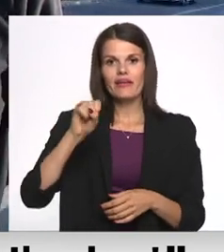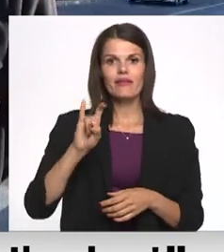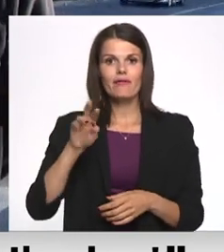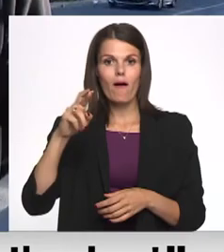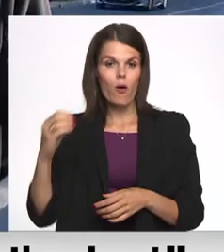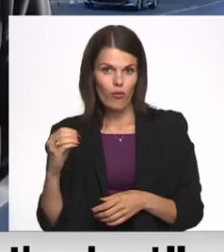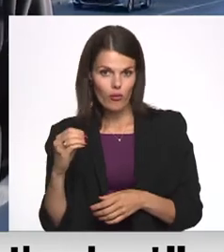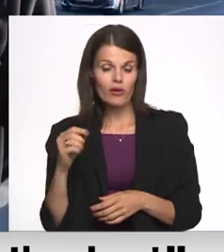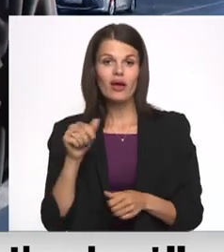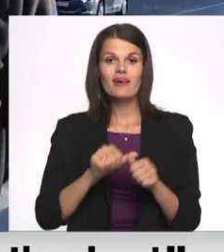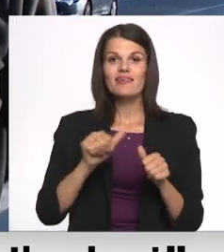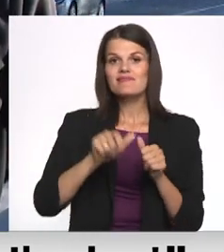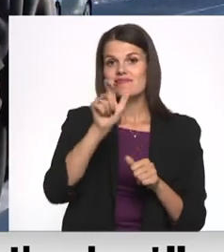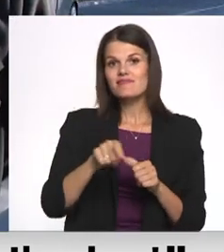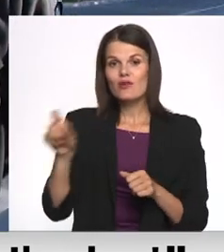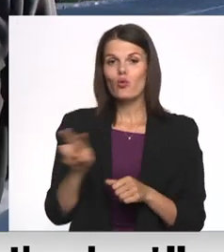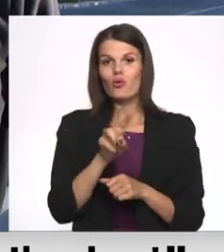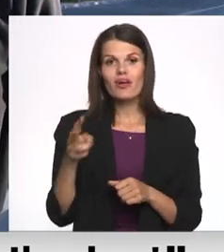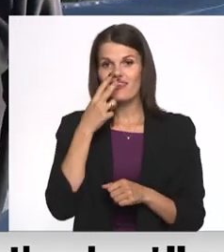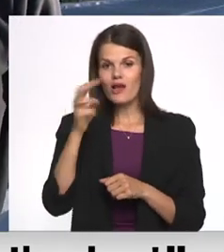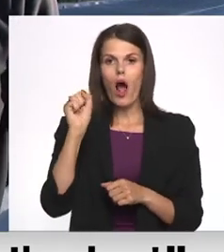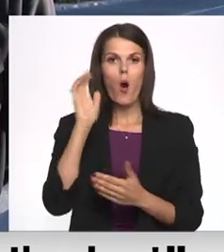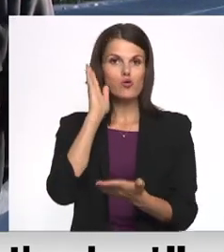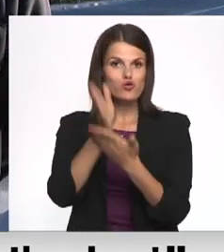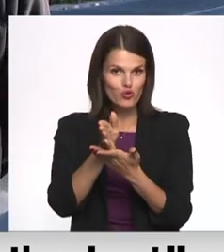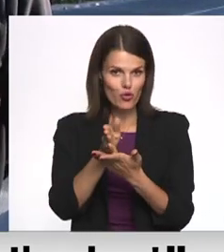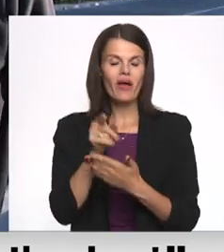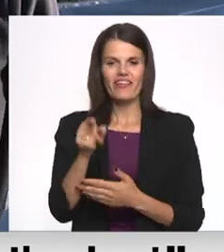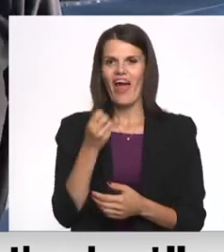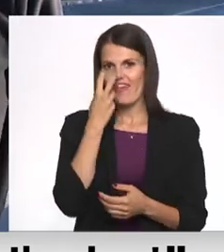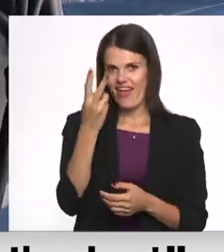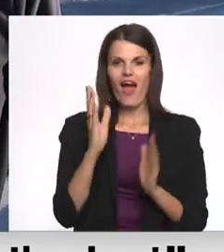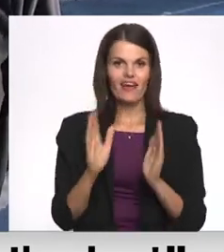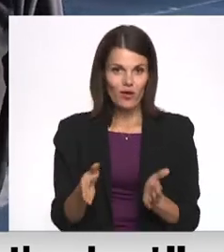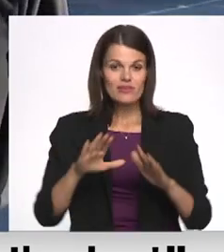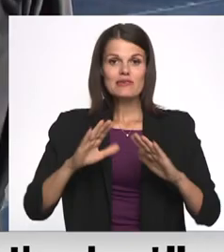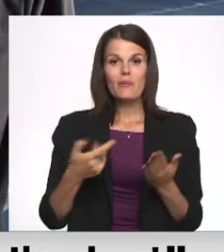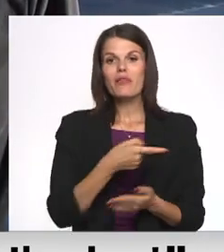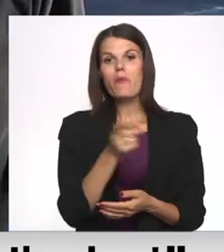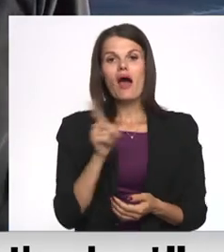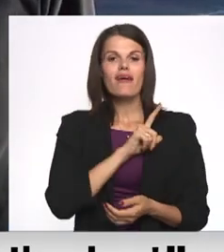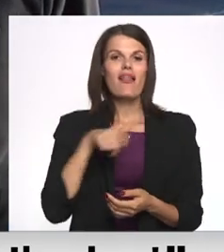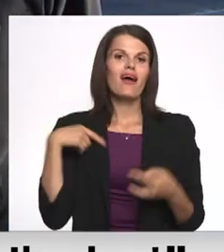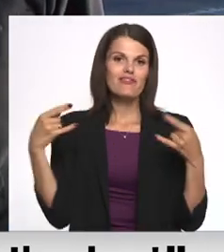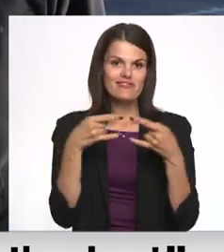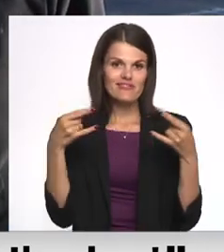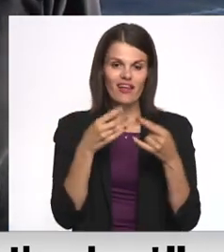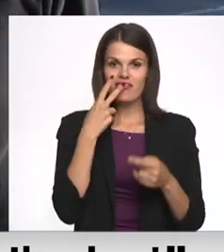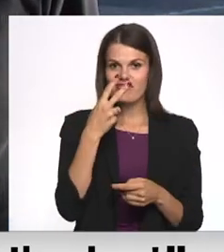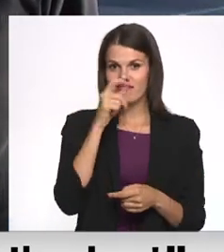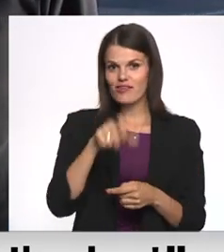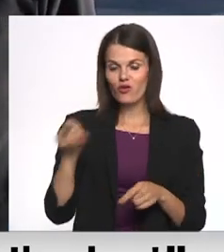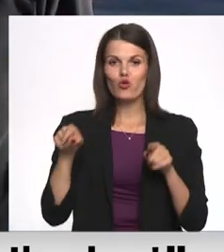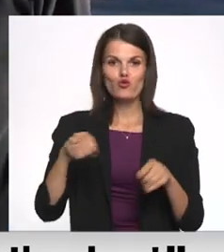siguldieši, kas skatīsies uz austrumiem, tie mūsu sierodzīs. Savukārt visi pārējie Latvijas televīzes skatītāji